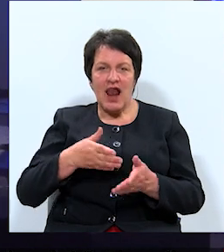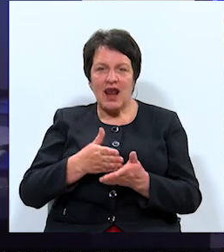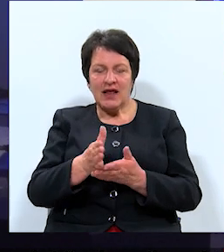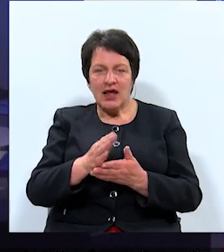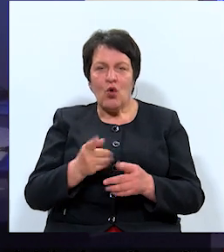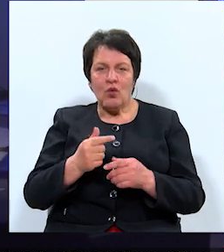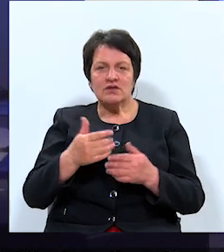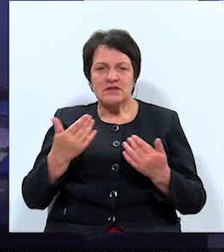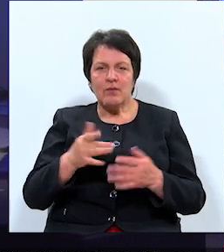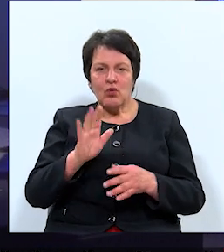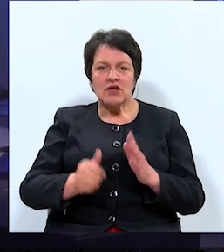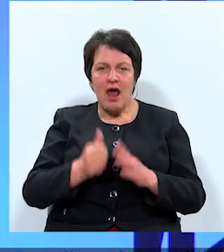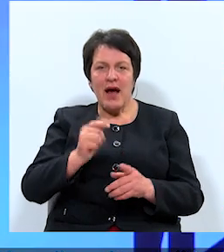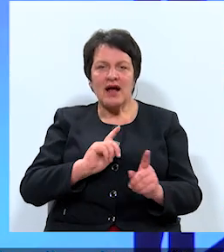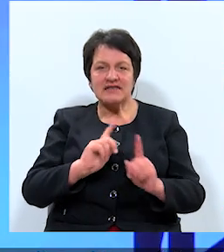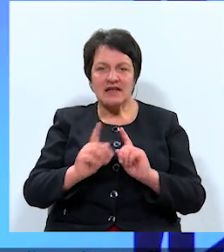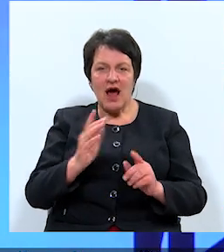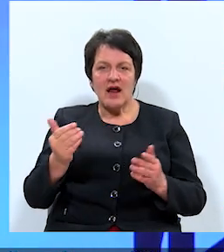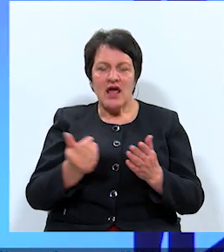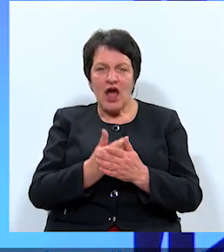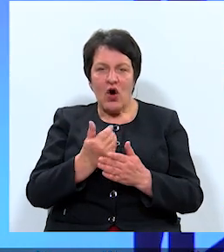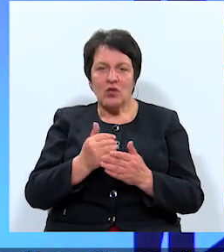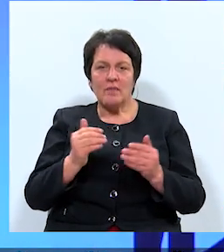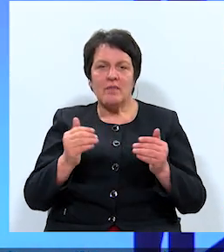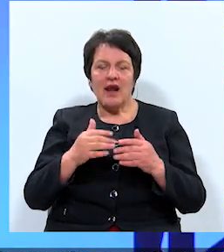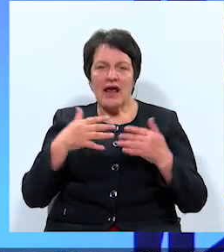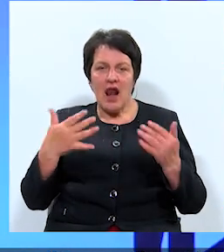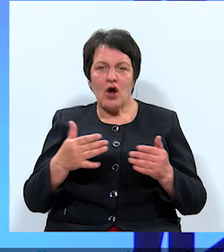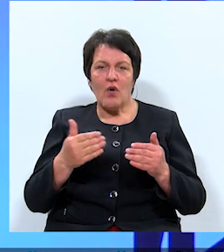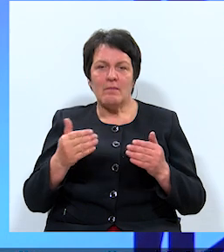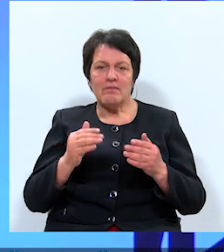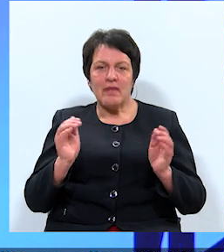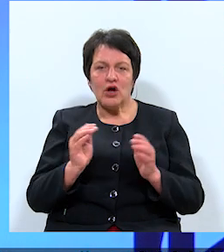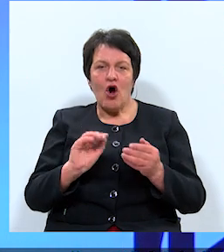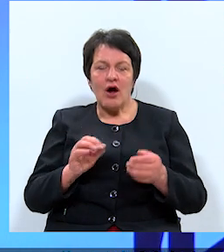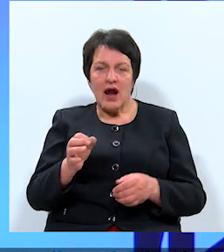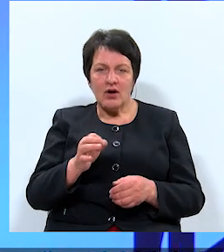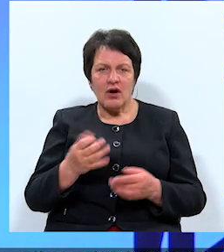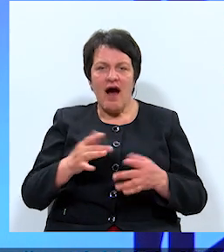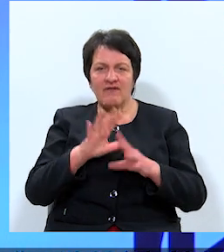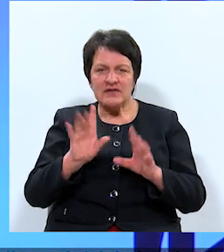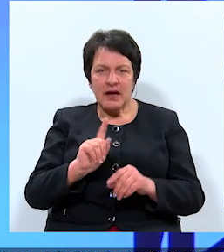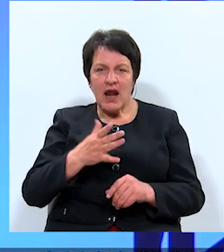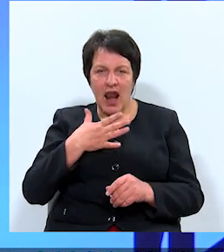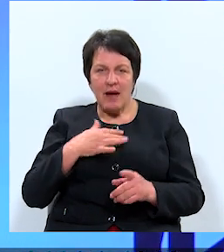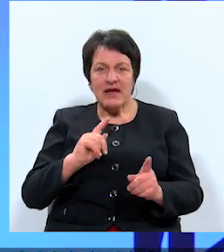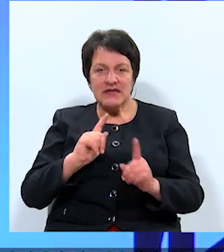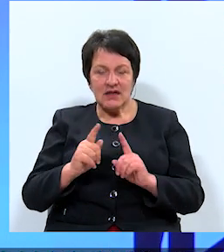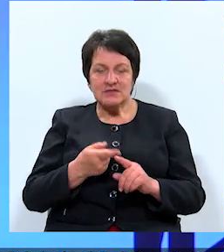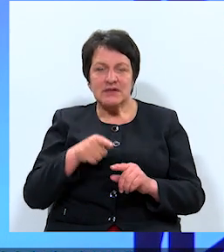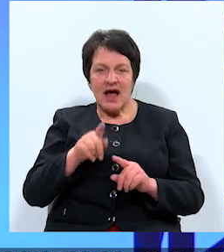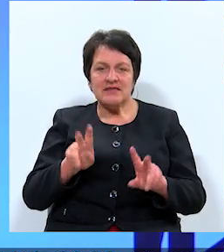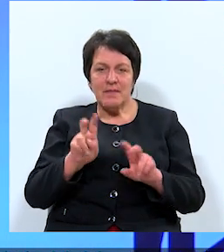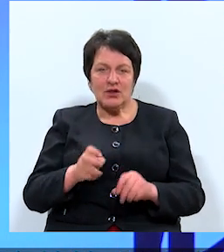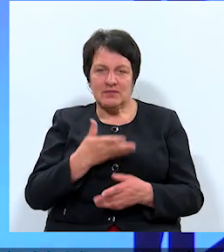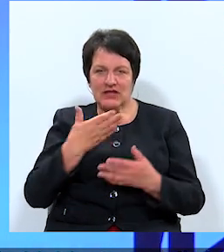satiksme ar lielāko mikrorajonu, jauno Forstati, un kā vispār ir laba satiksme ar visiem. Tāds pētījums